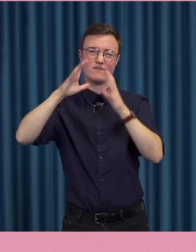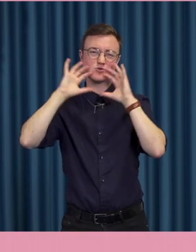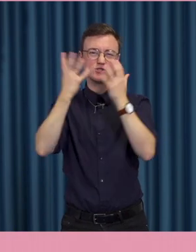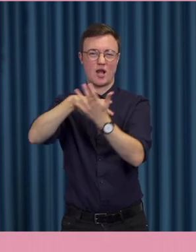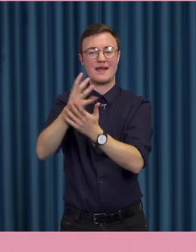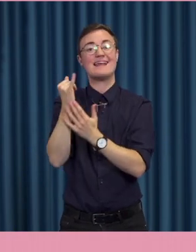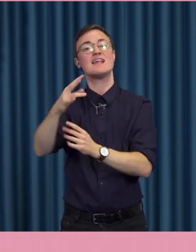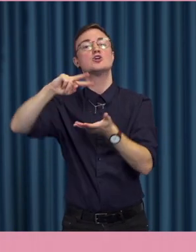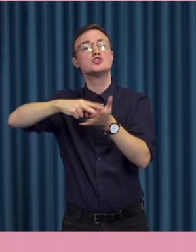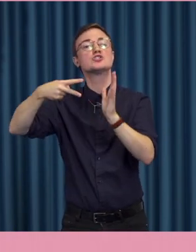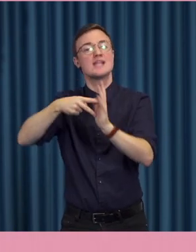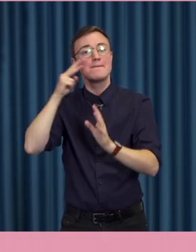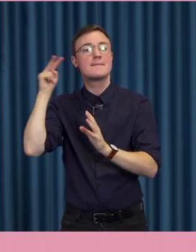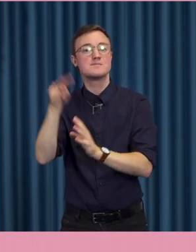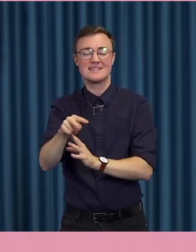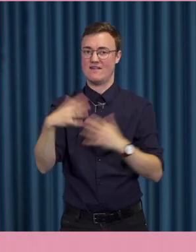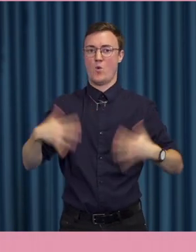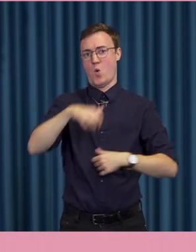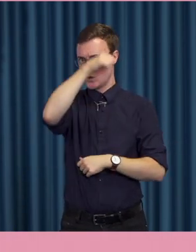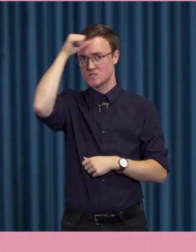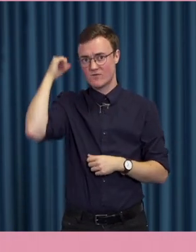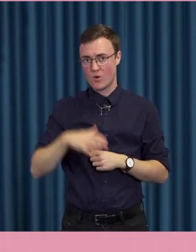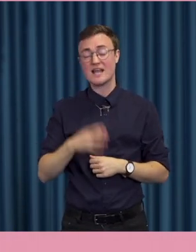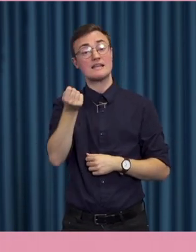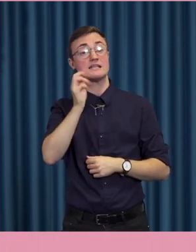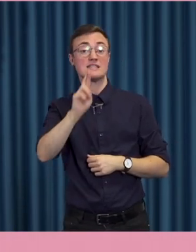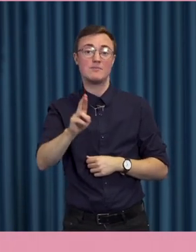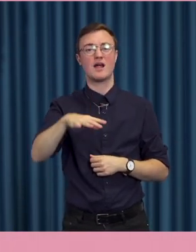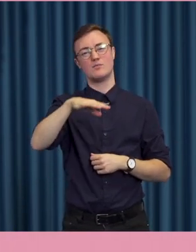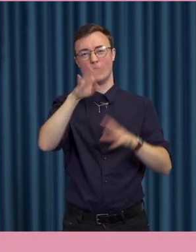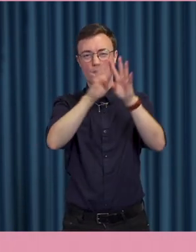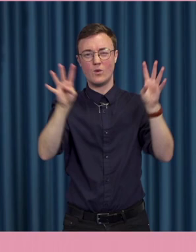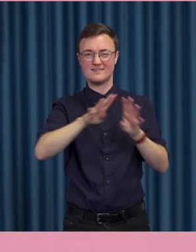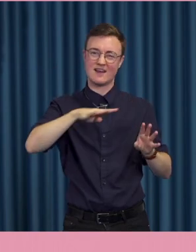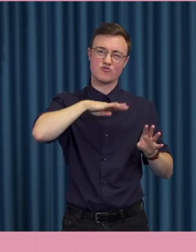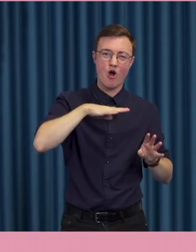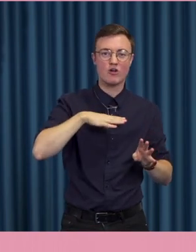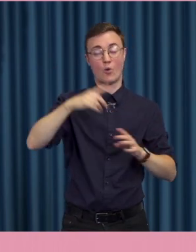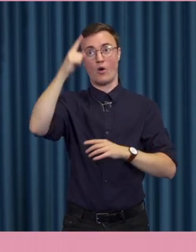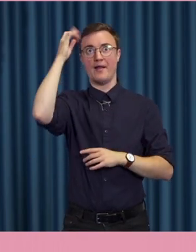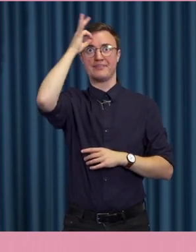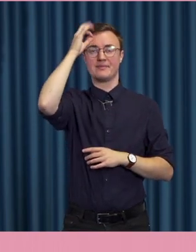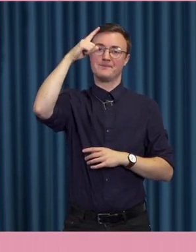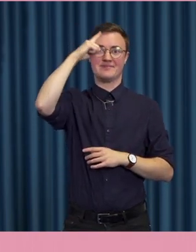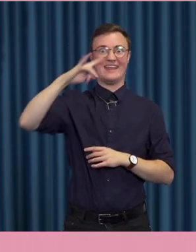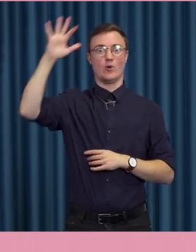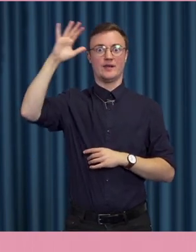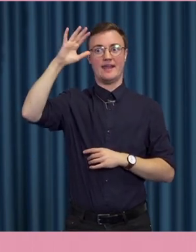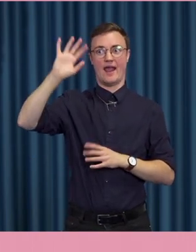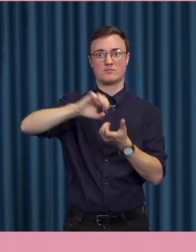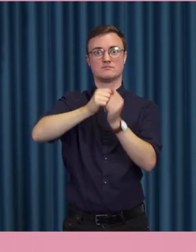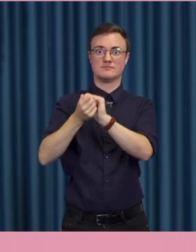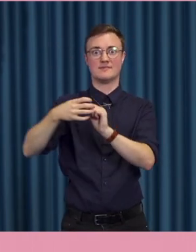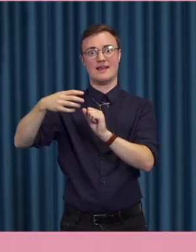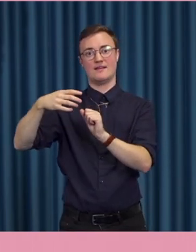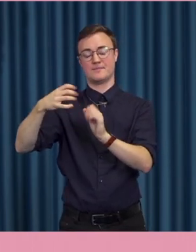systemperspektiv. Exemplen på näthat och konspirationsteorier som får negativa konsekvenser, de är ju lätta att